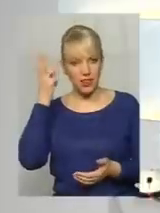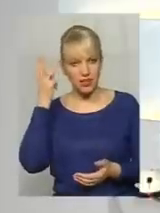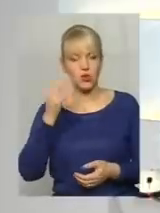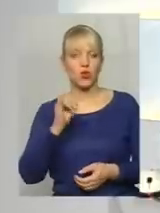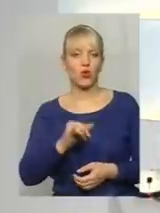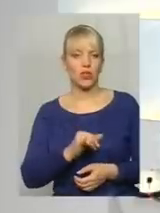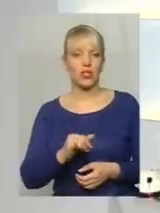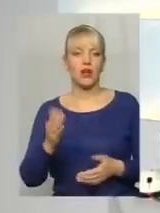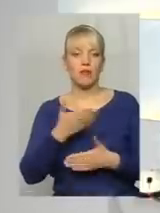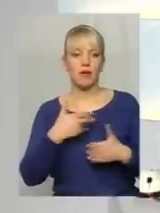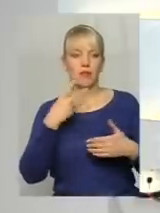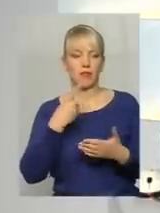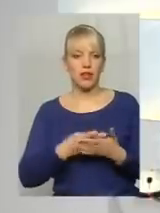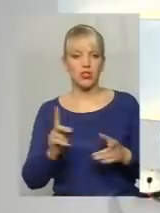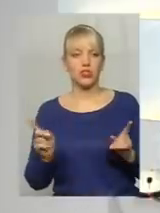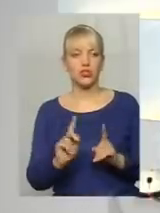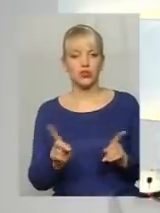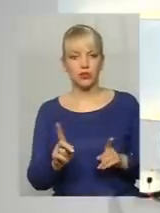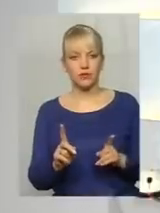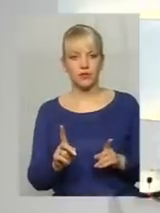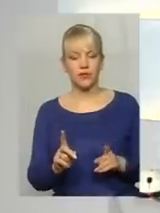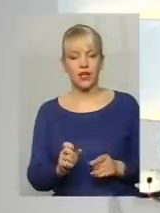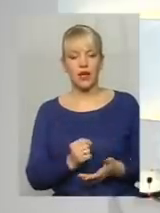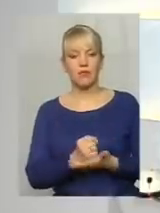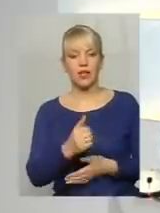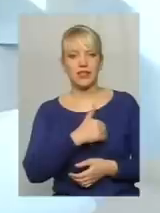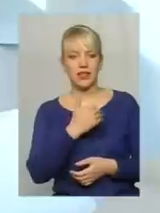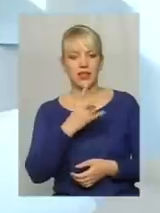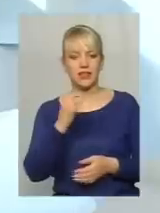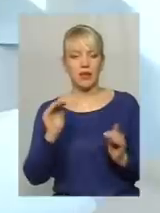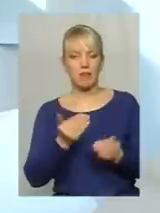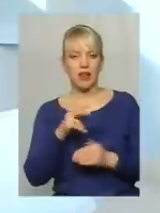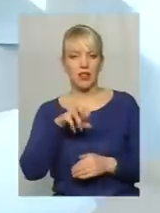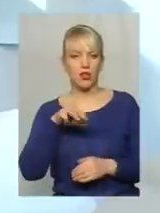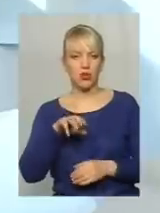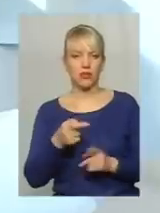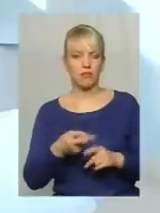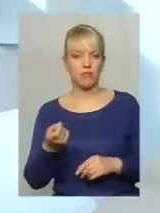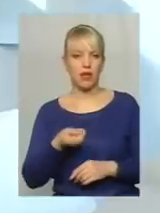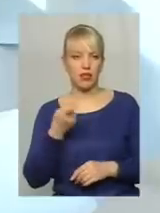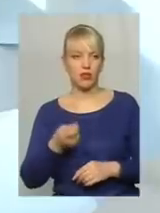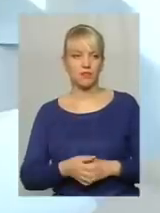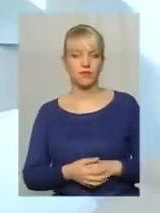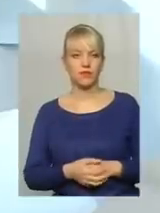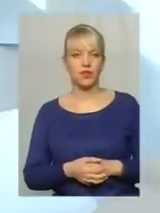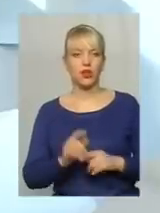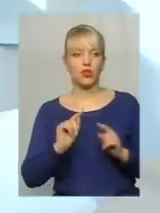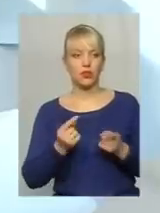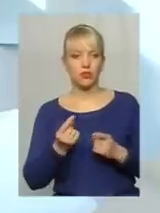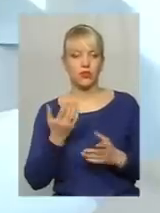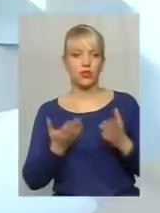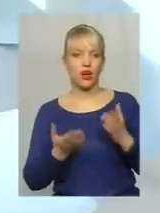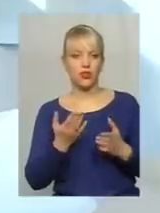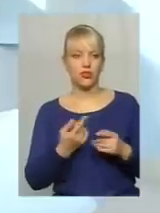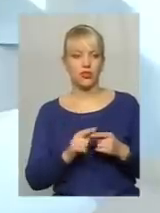ми побачили, що претендентів на малий лот, їх дуже мало. Тому, якщо